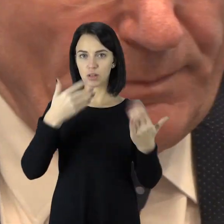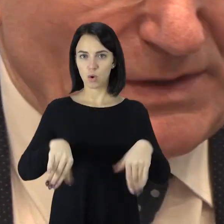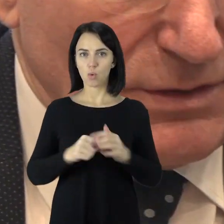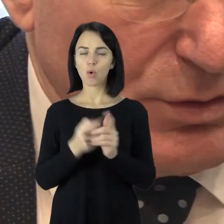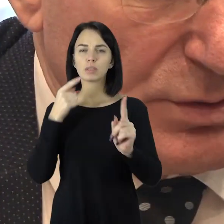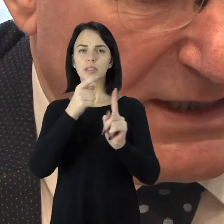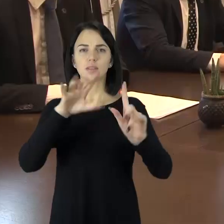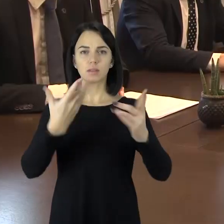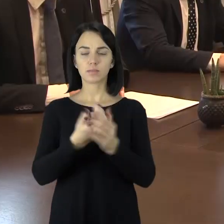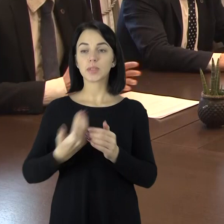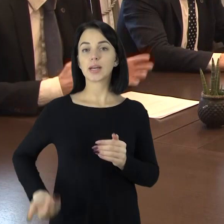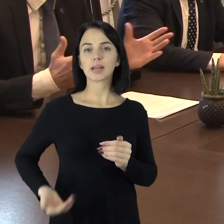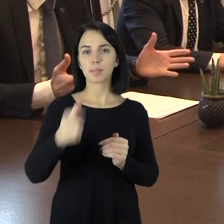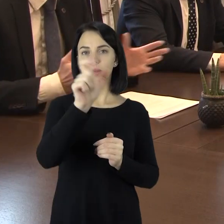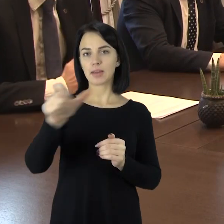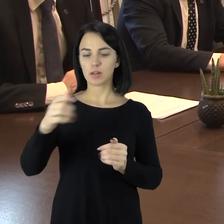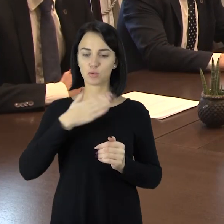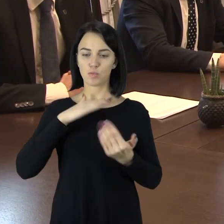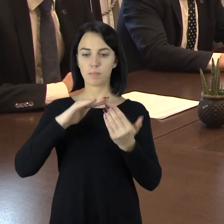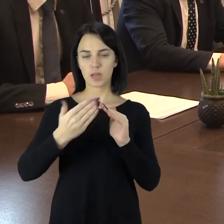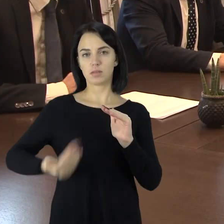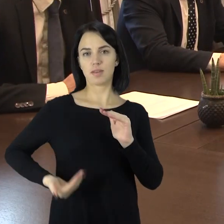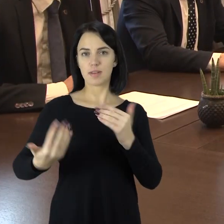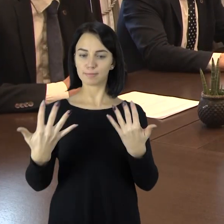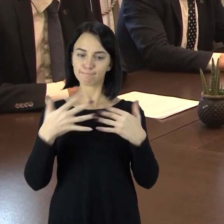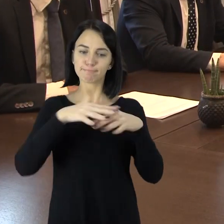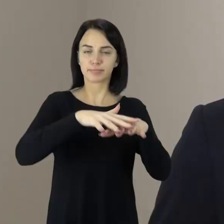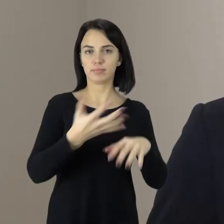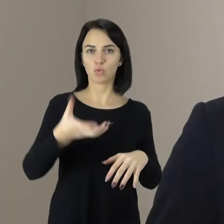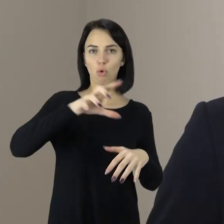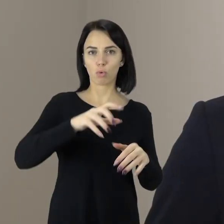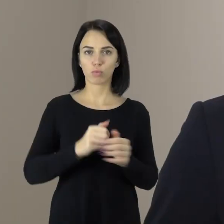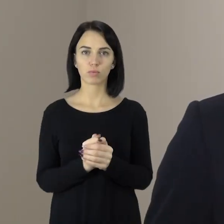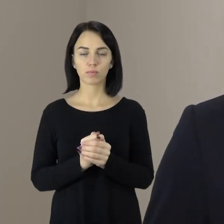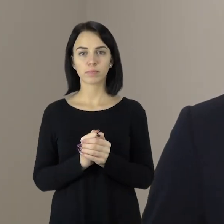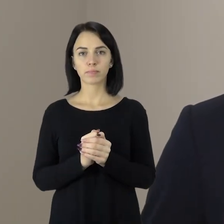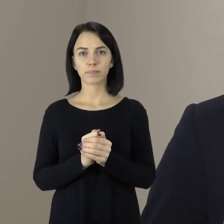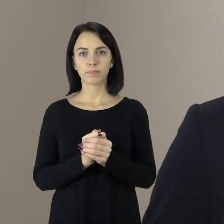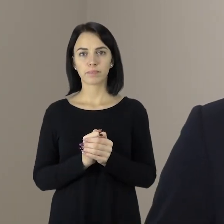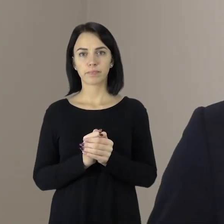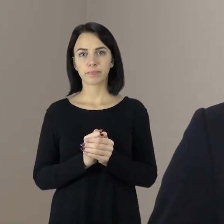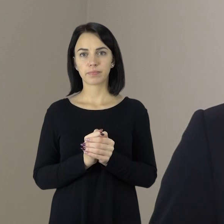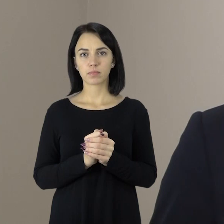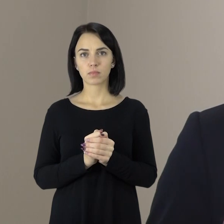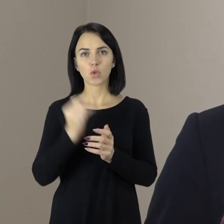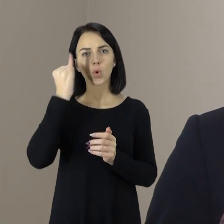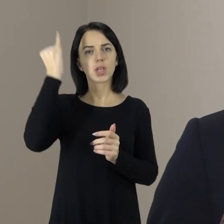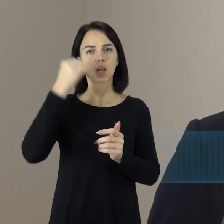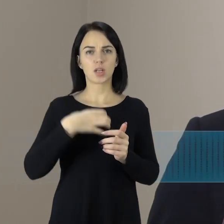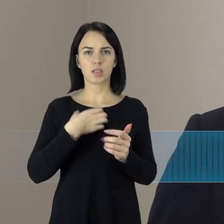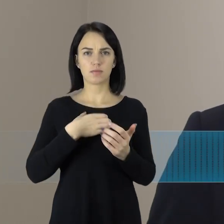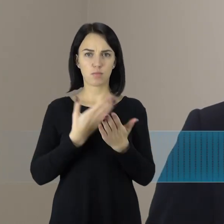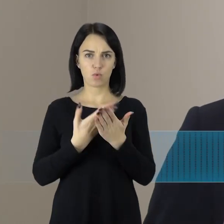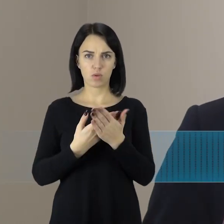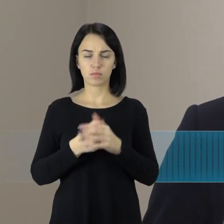dar labiau įtraukti gyventojus į mūsų miesto gyvenimą. Tai esminis turbūt aspektas šitos idėjos yra tas,